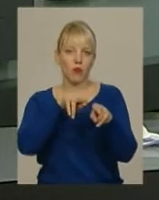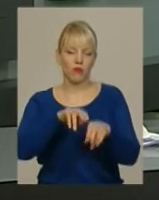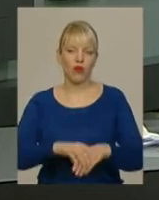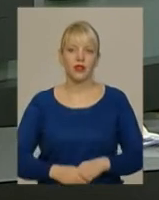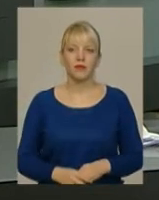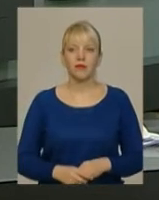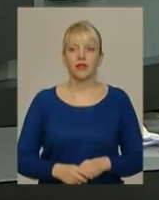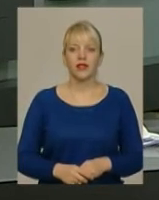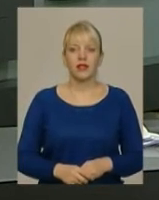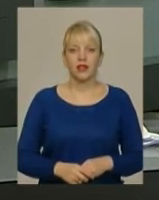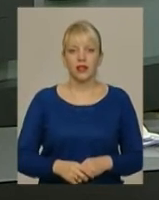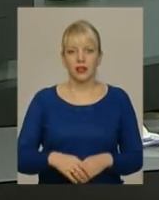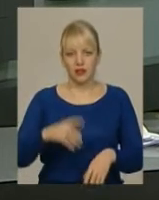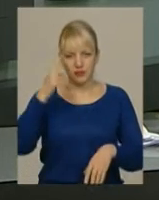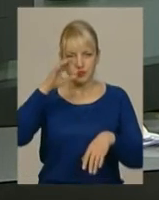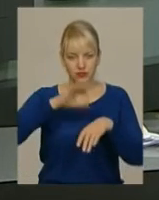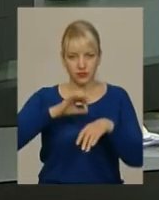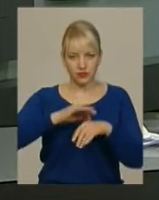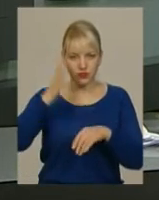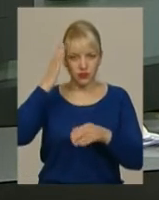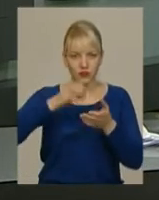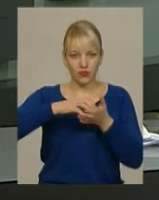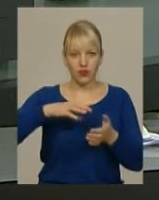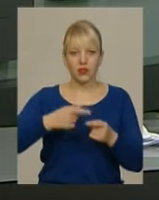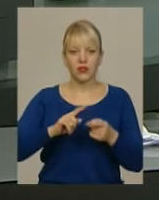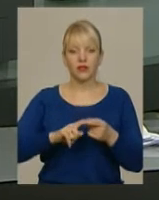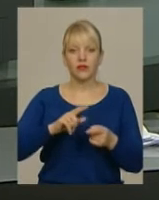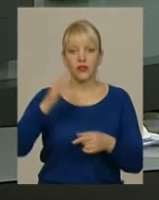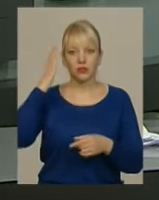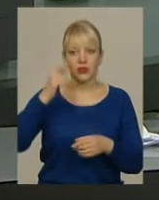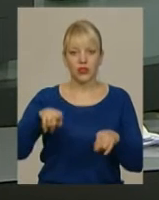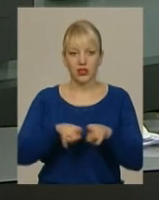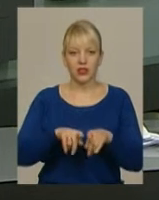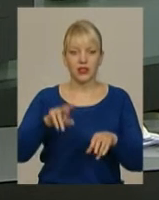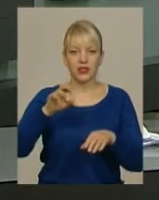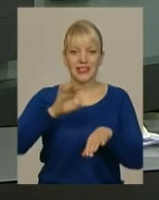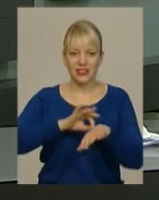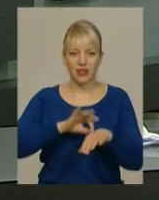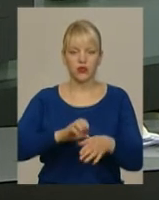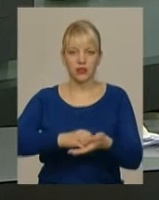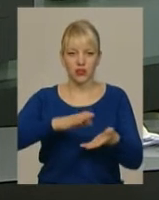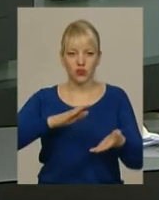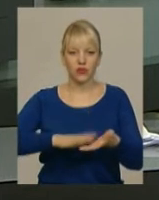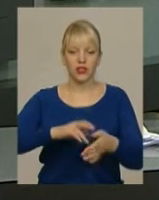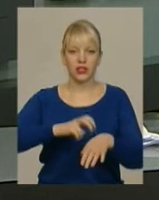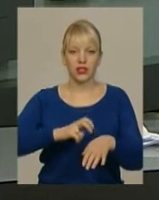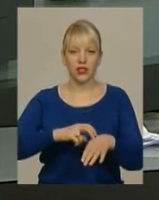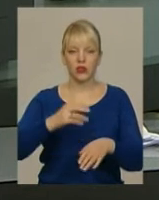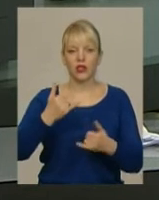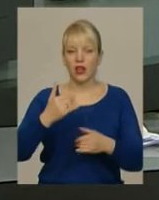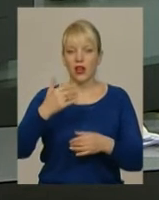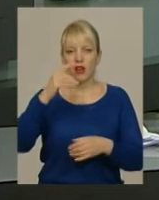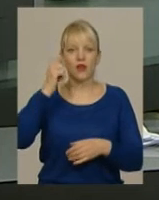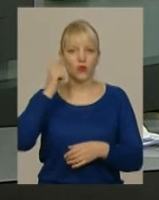Дифузна глюома стобра головного мозку – такий діагноз трирічній аміні з Хмельницького встановили лікарі. Вітчизняна медицина зарадити хворобі не